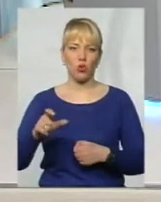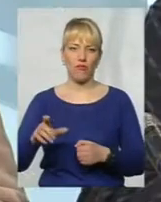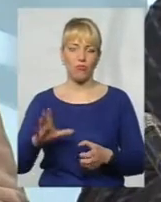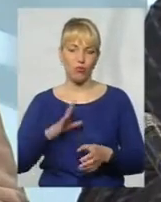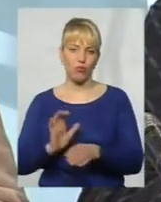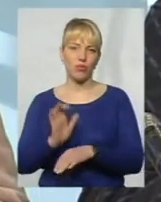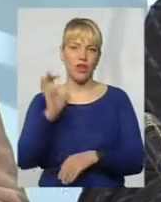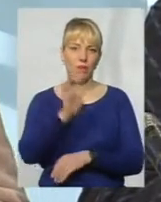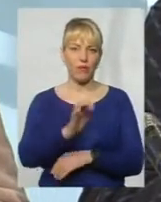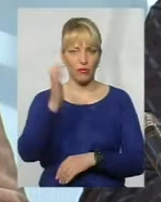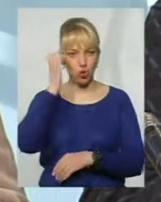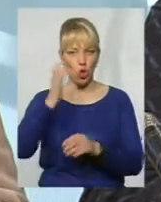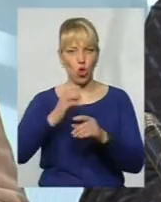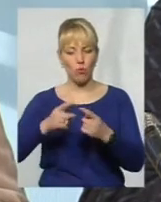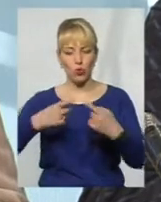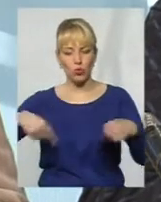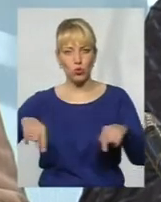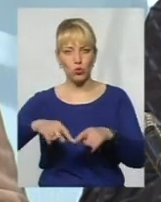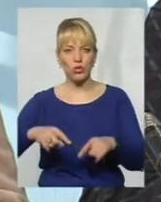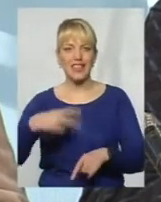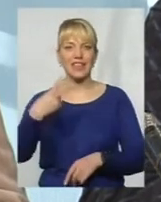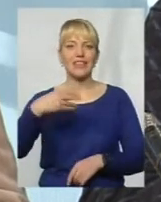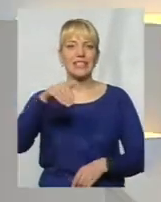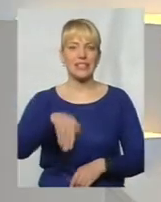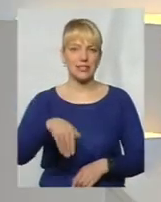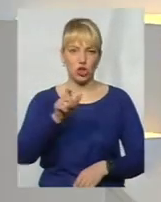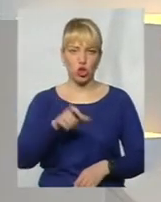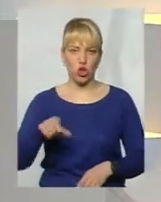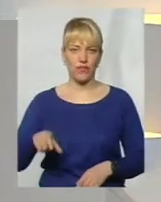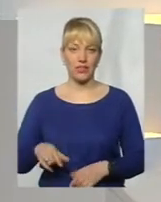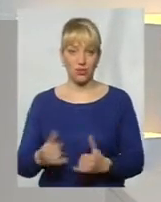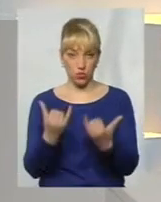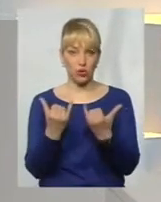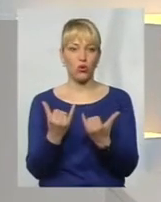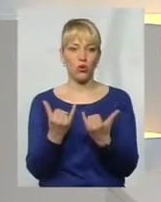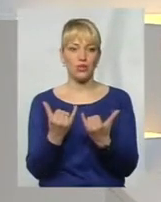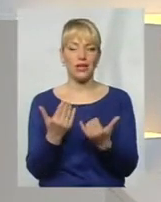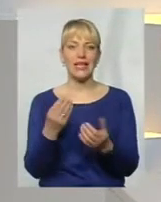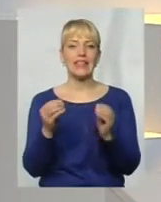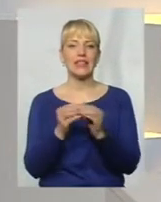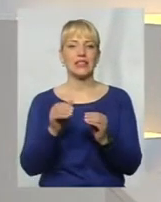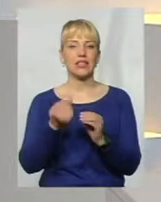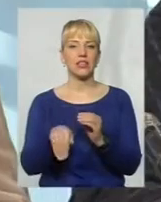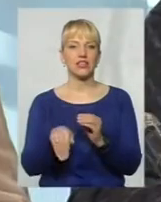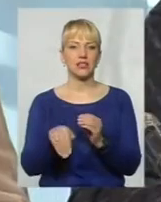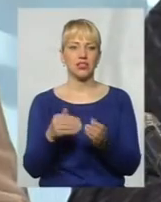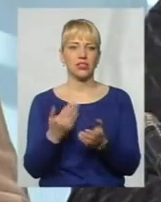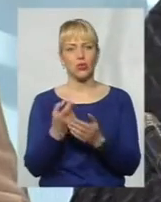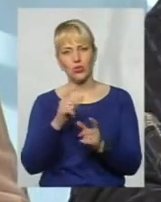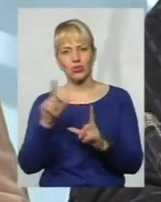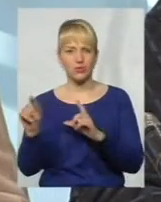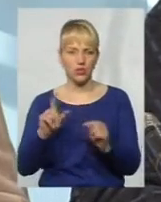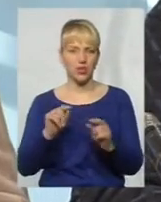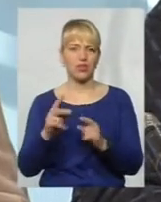направлено в Чорнобильську зону понад 20 тисяч чоловік. Сьогодні біля 10 тисяч. Хай трохи виїхали.